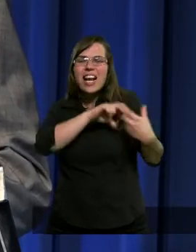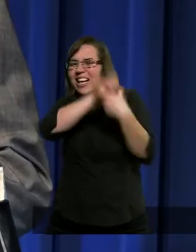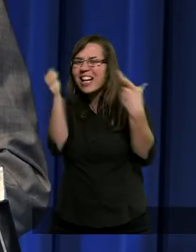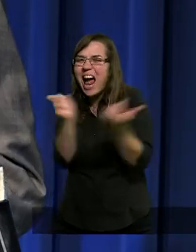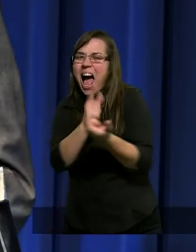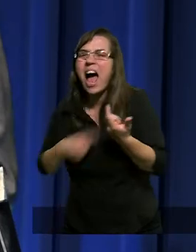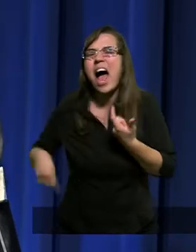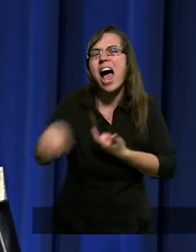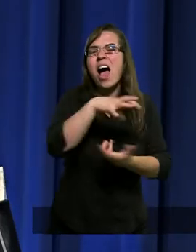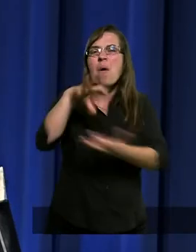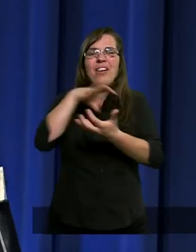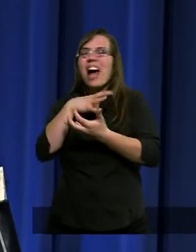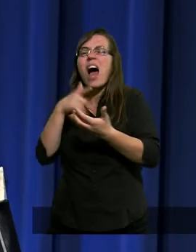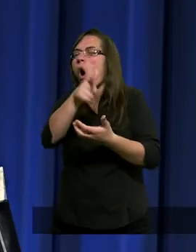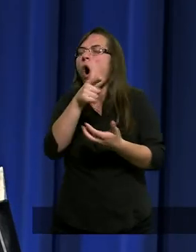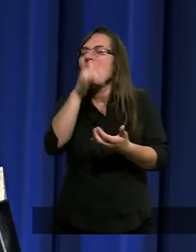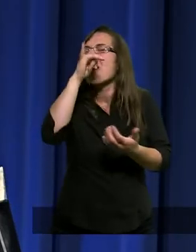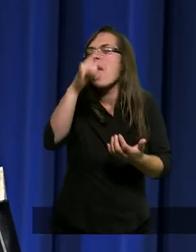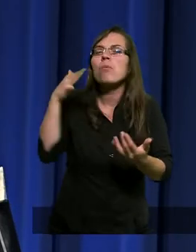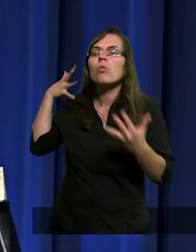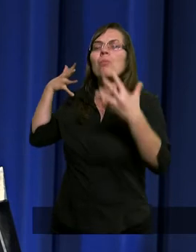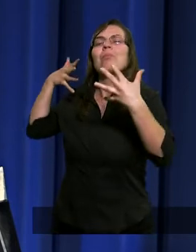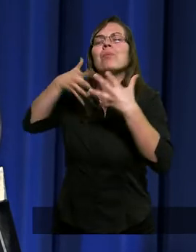nie mógł widzieć tego, co stanie się później.